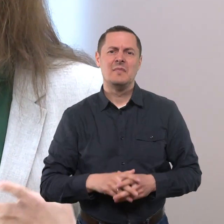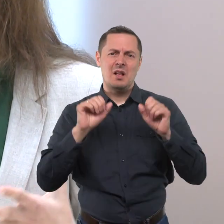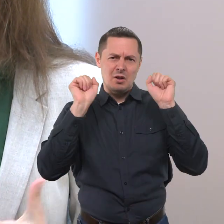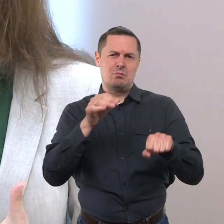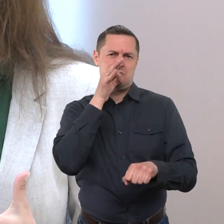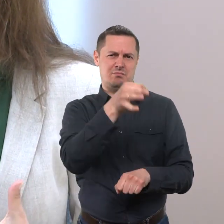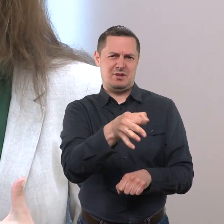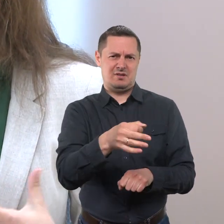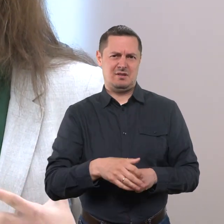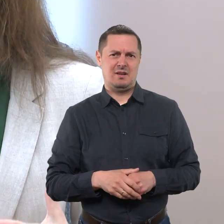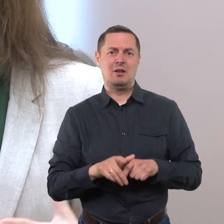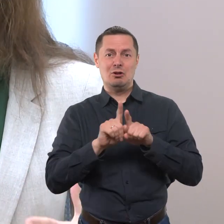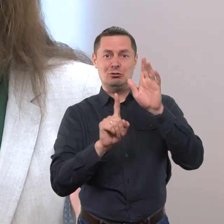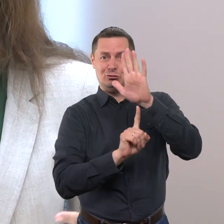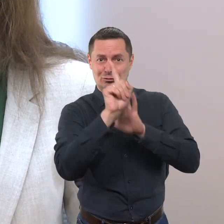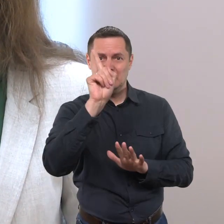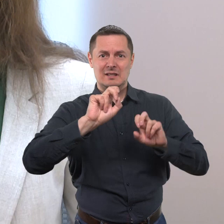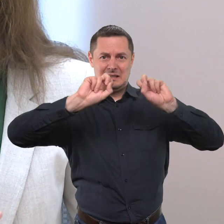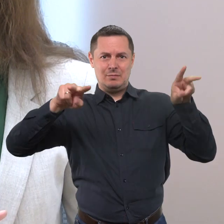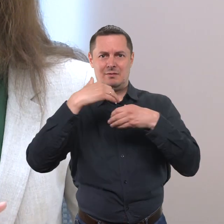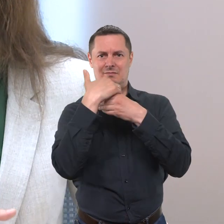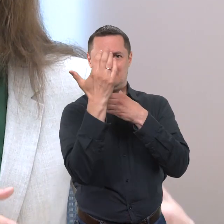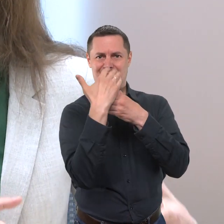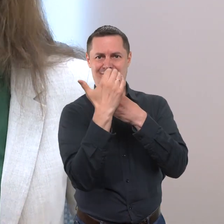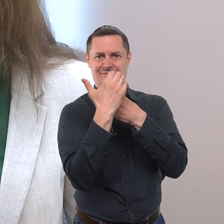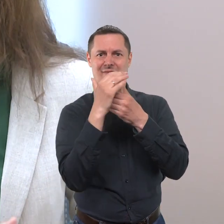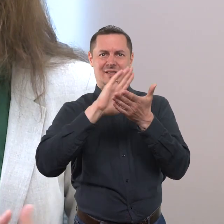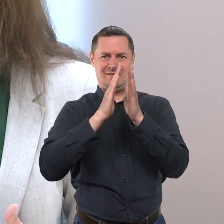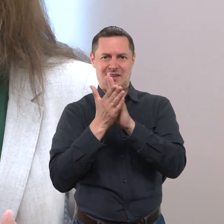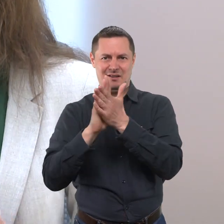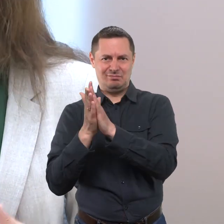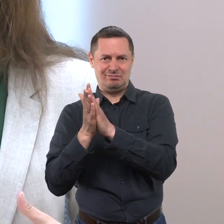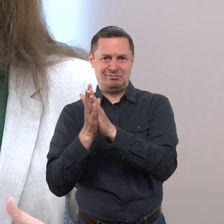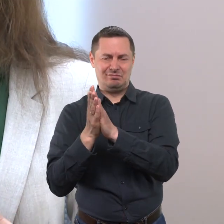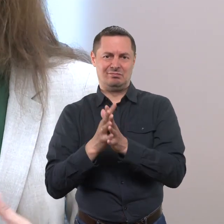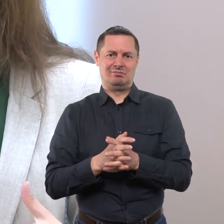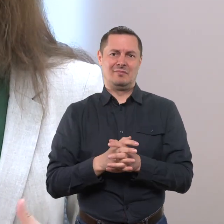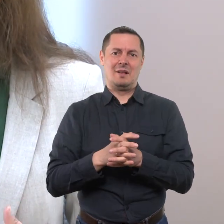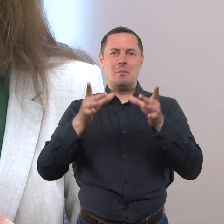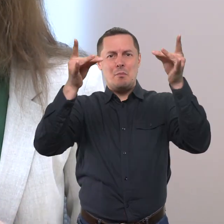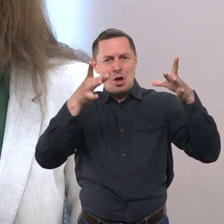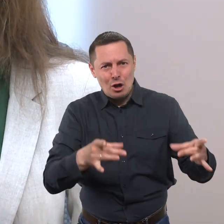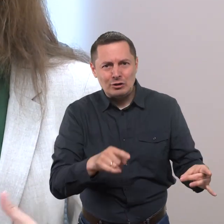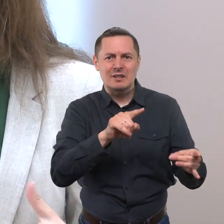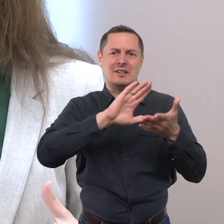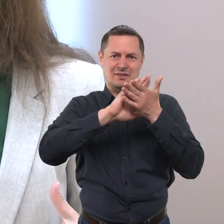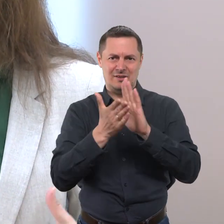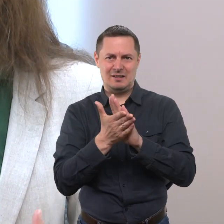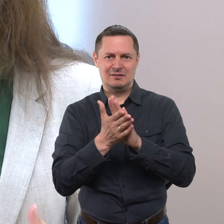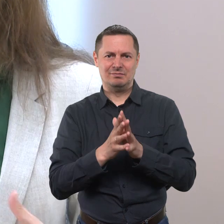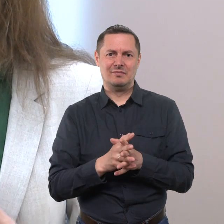paslaugos, kurios teikiamos aukščių išvardintais mano teisėtais būdais. Tai yra konteineriais,